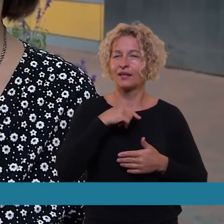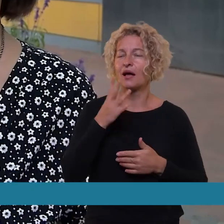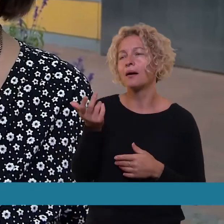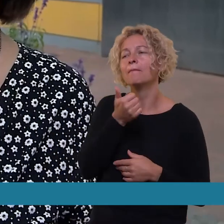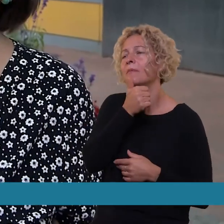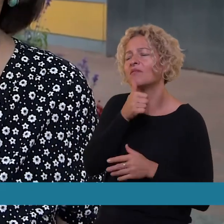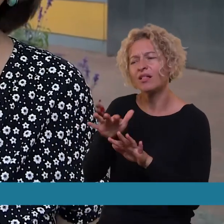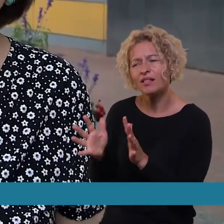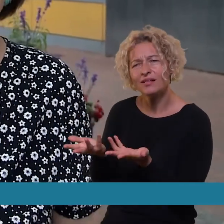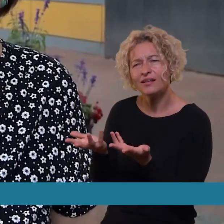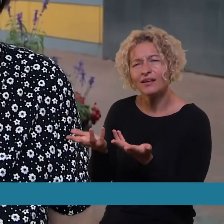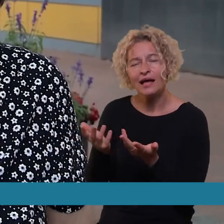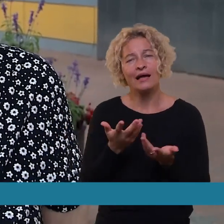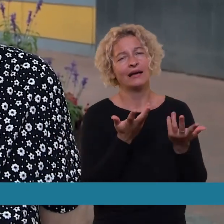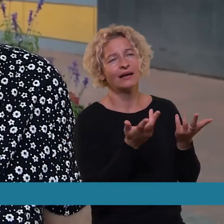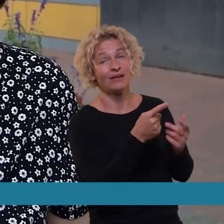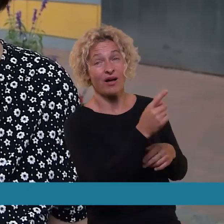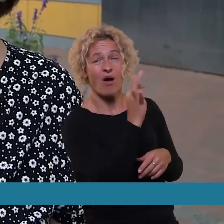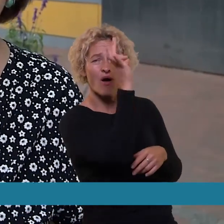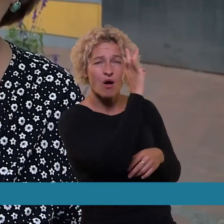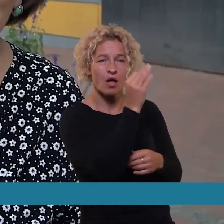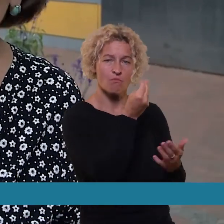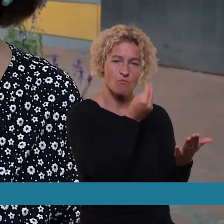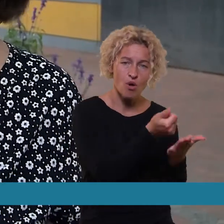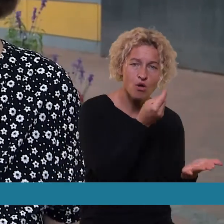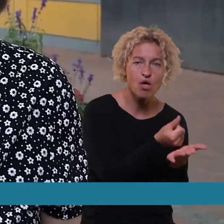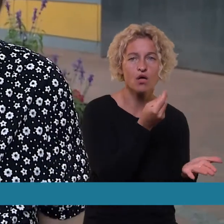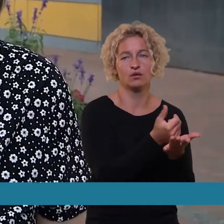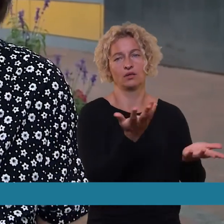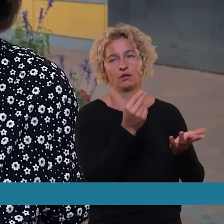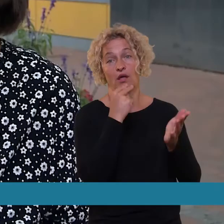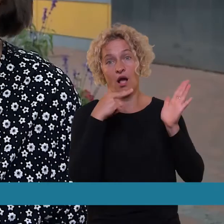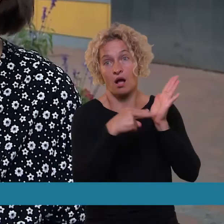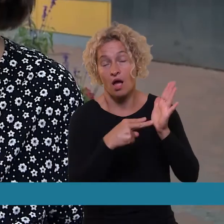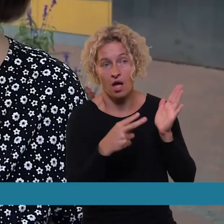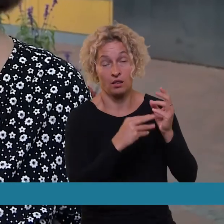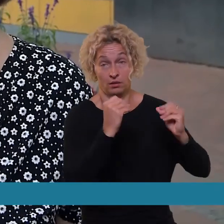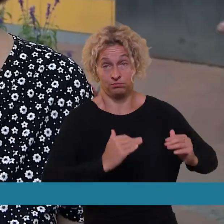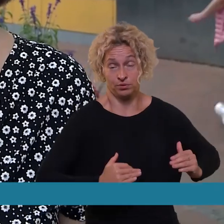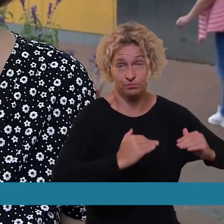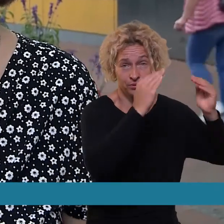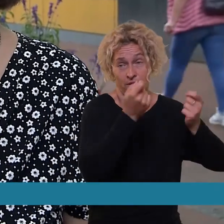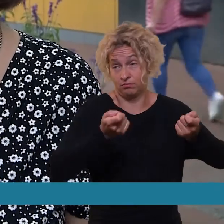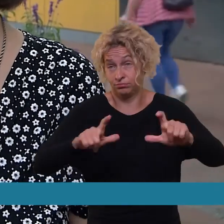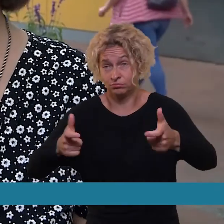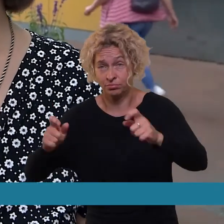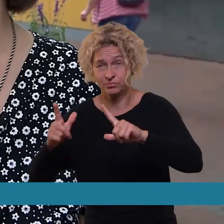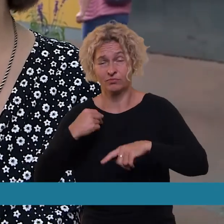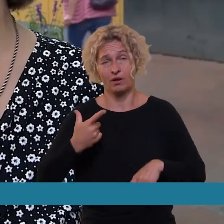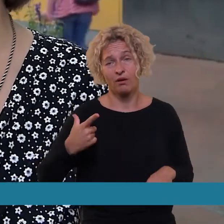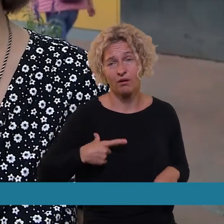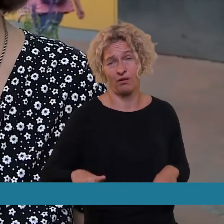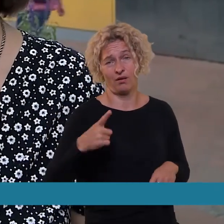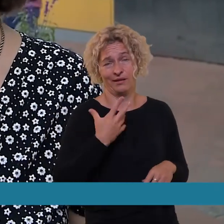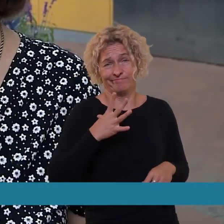O kokiu tiksliai? Nu, tiksliai, dėl visų tos mokesčių visokių, dėl prekių, kad taip viskas pabrangė. Dėl to